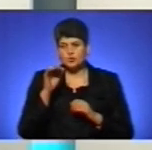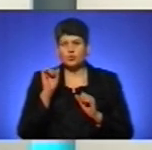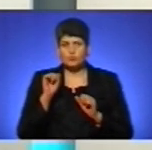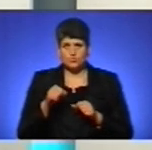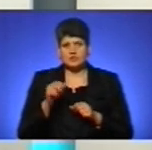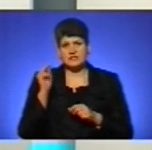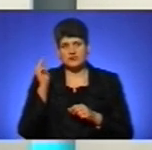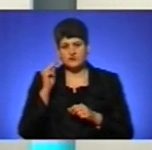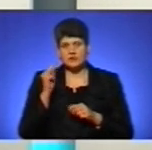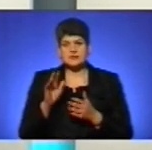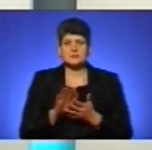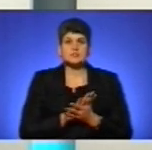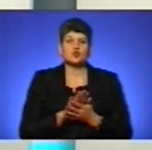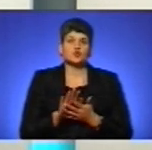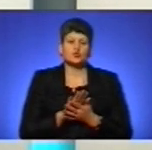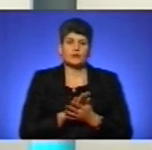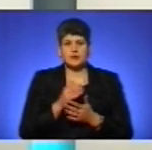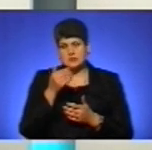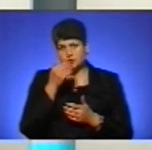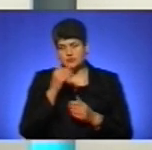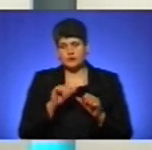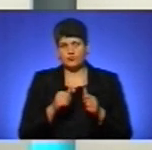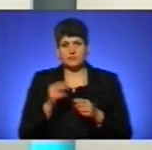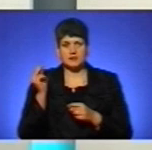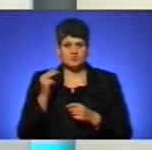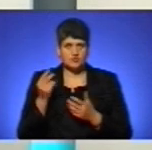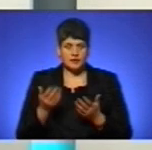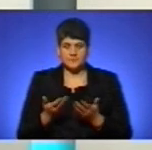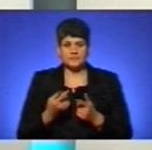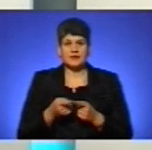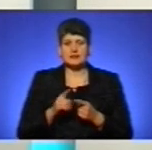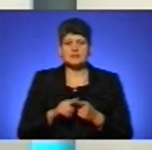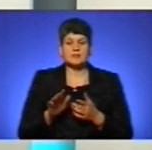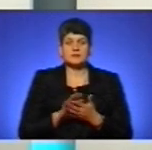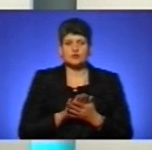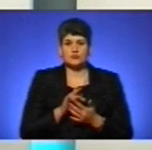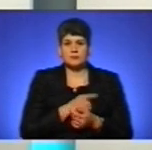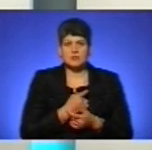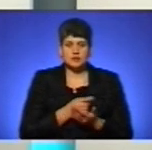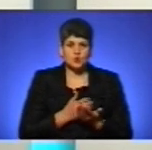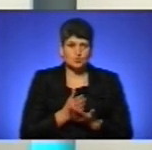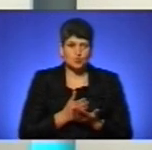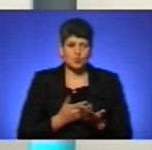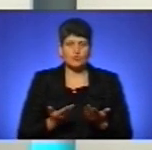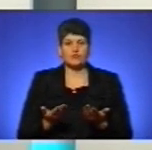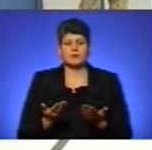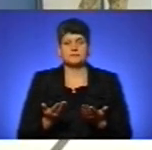навчатися безкоштовно на заочній формі навчання. Це безкоштовне медичне обслуговування